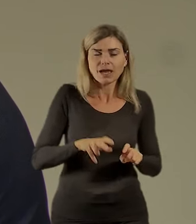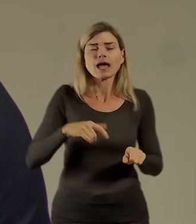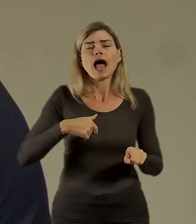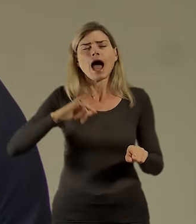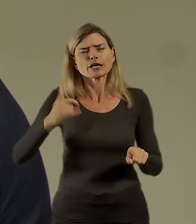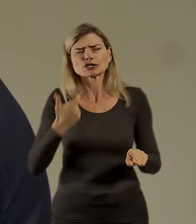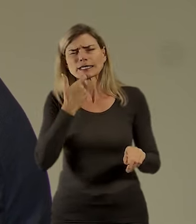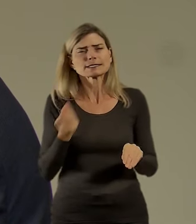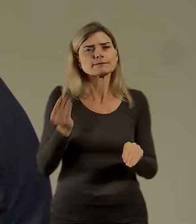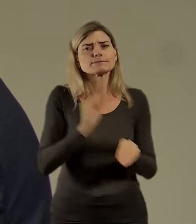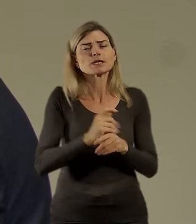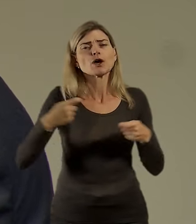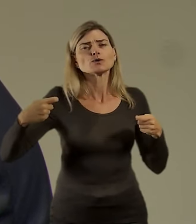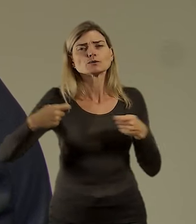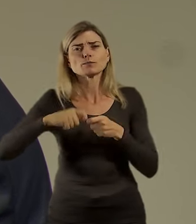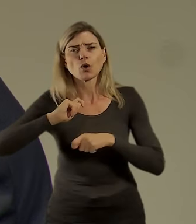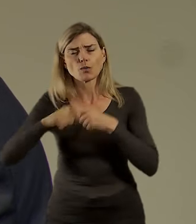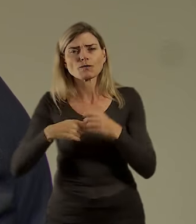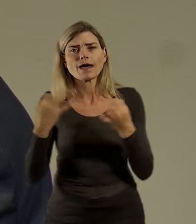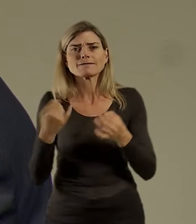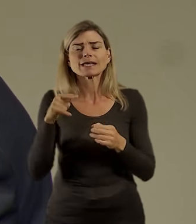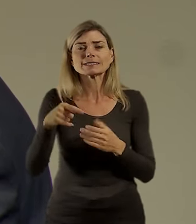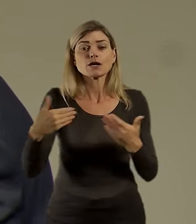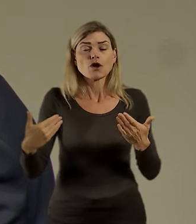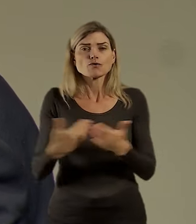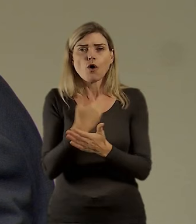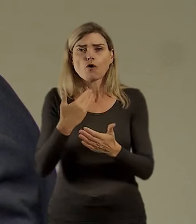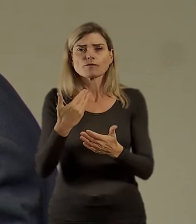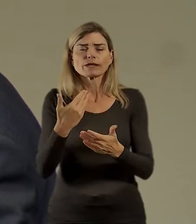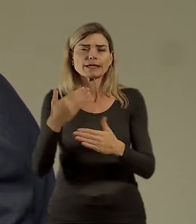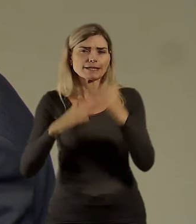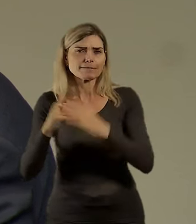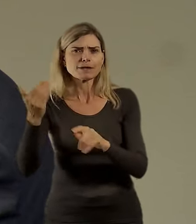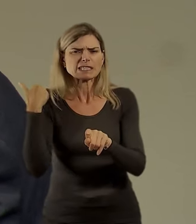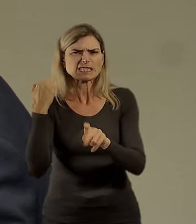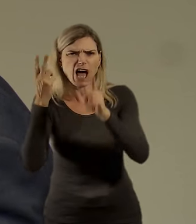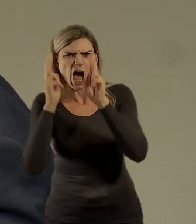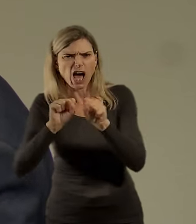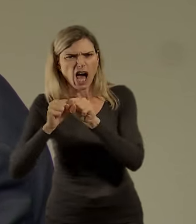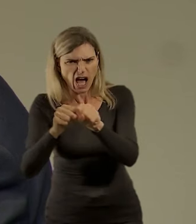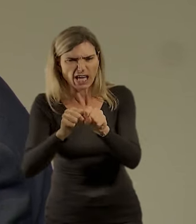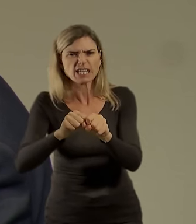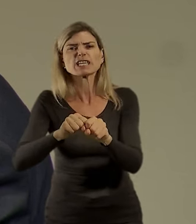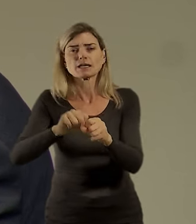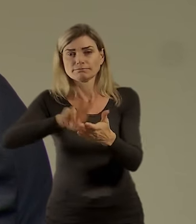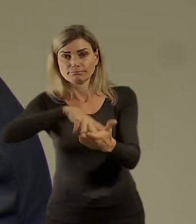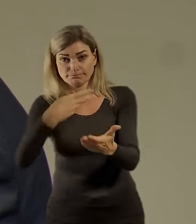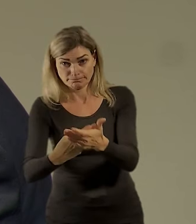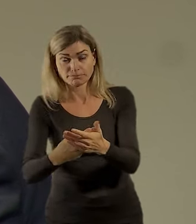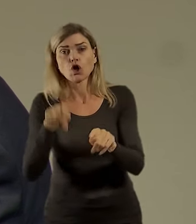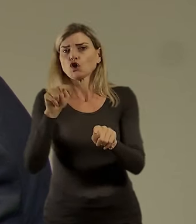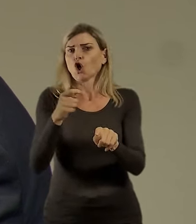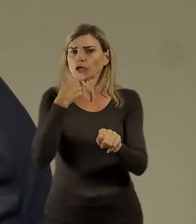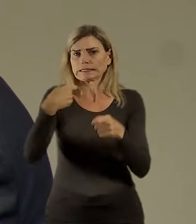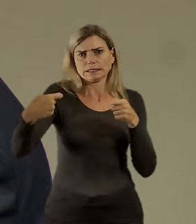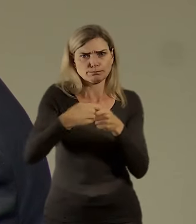naši spolupráci nad těma brownfieldama, kde vlastně jsme trošku pracovali separátně nějakou dobu. A myslím